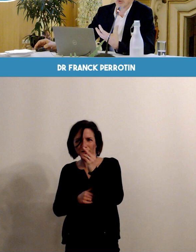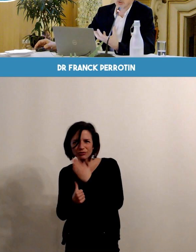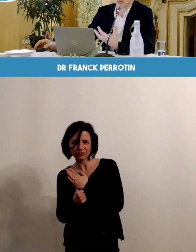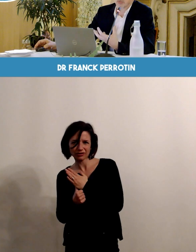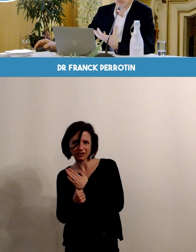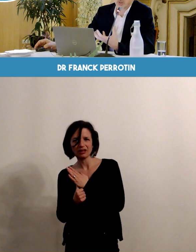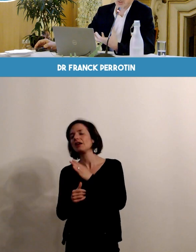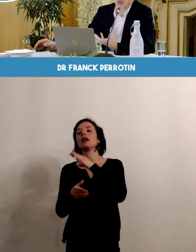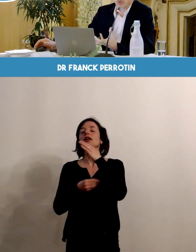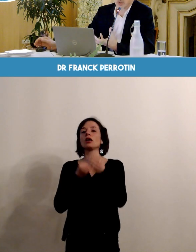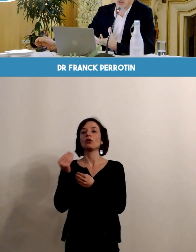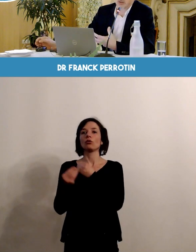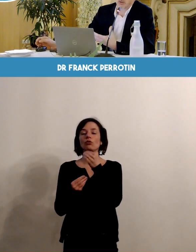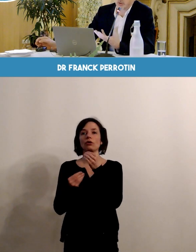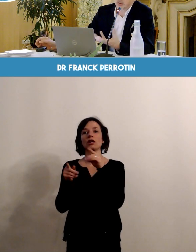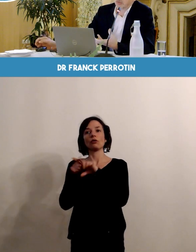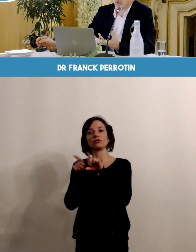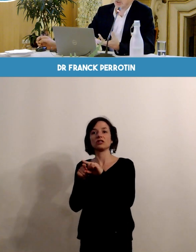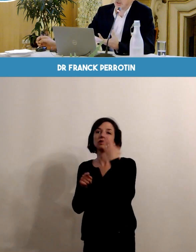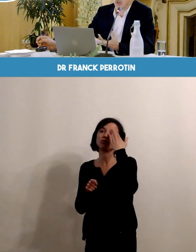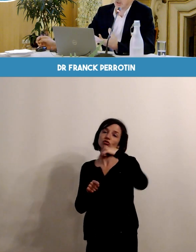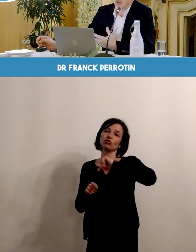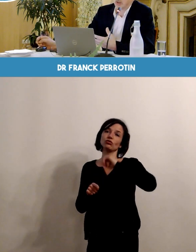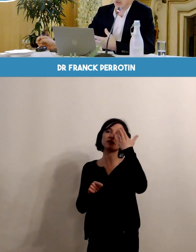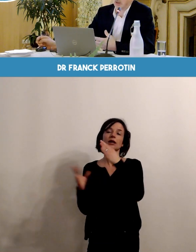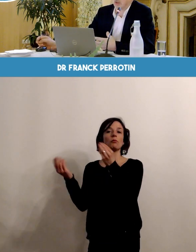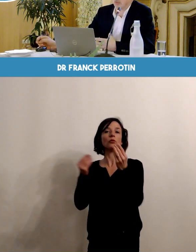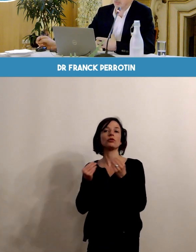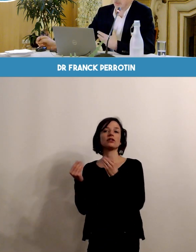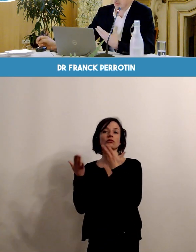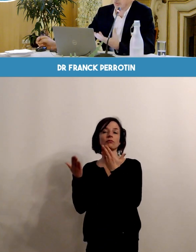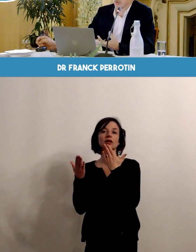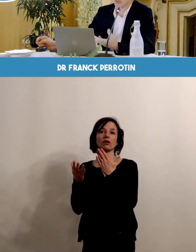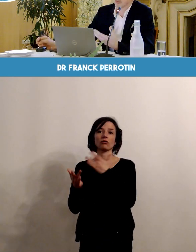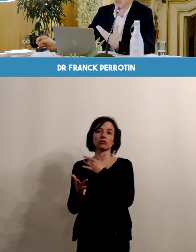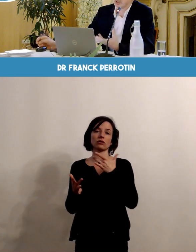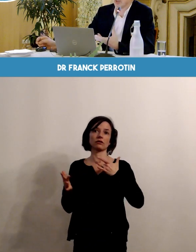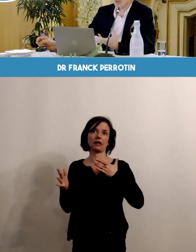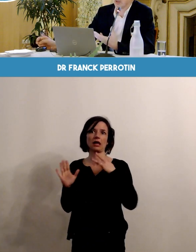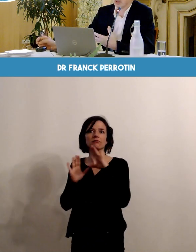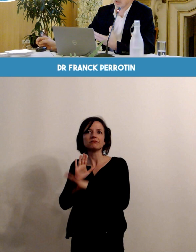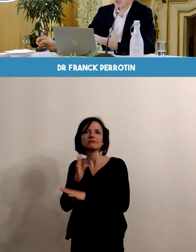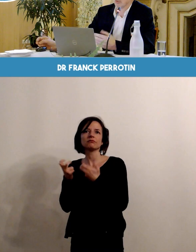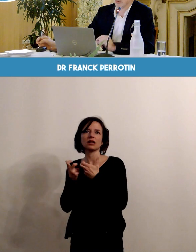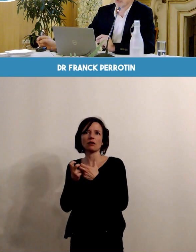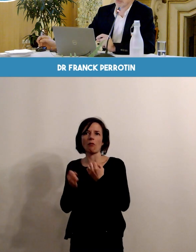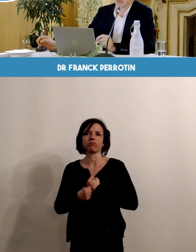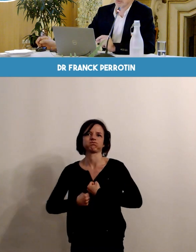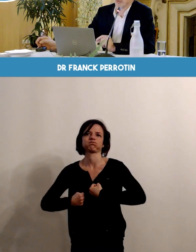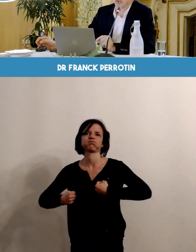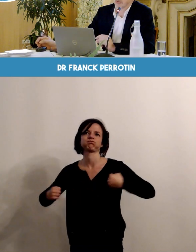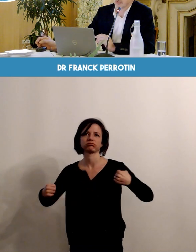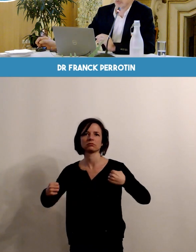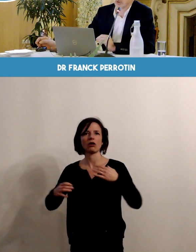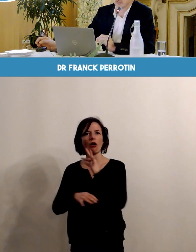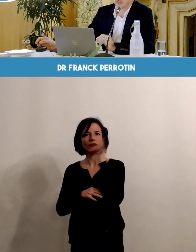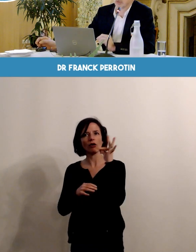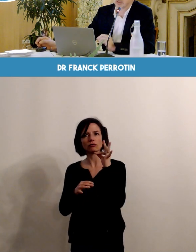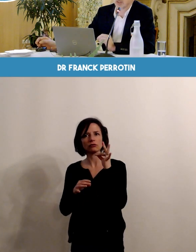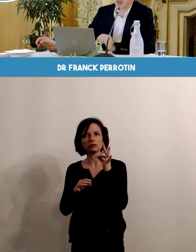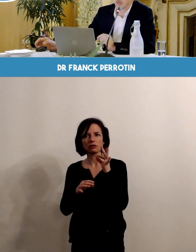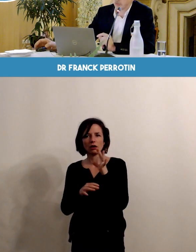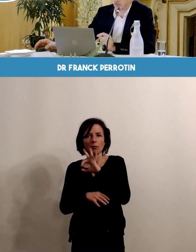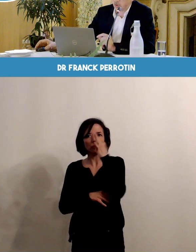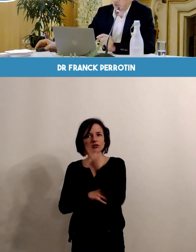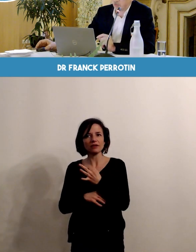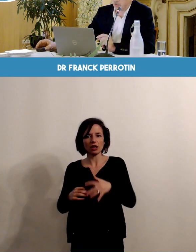d'état de santé de la population dont on sait qu'ils se dégradent en particulier la proportion d'obésité qui augmente en